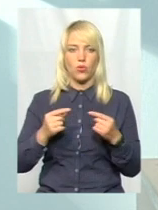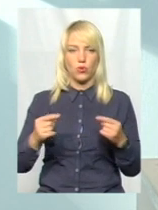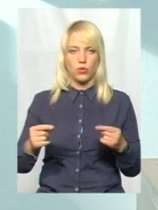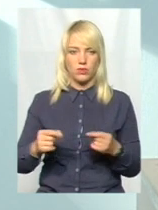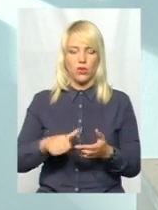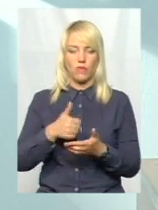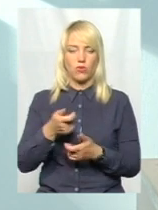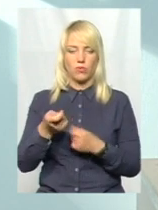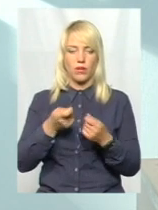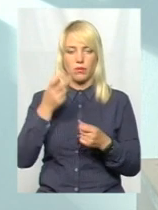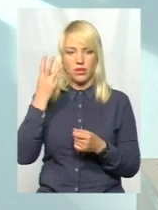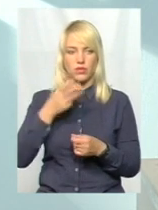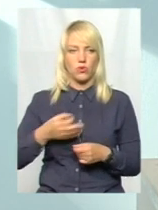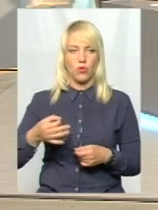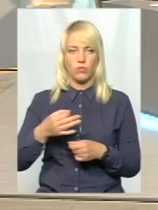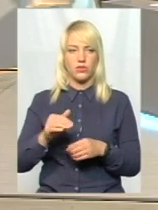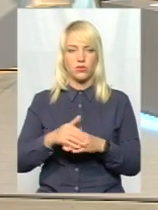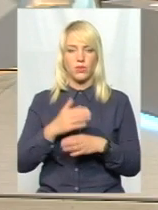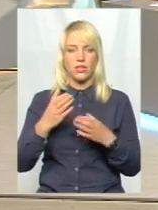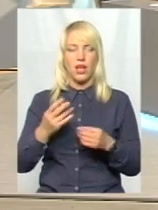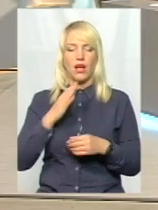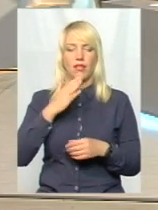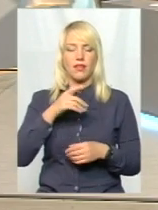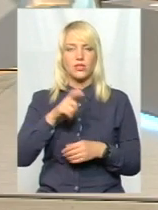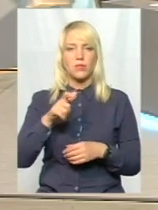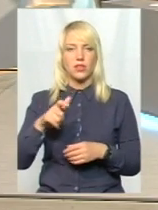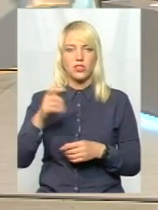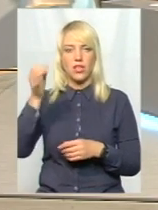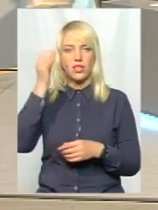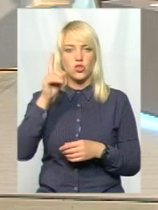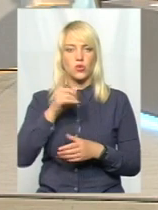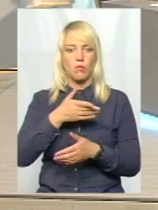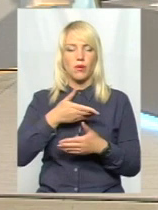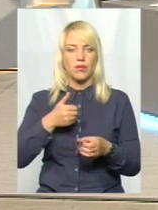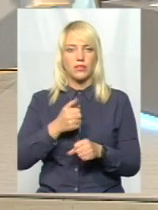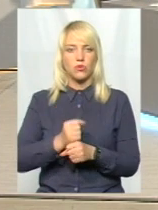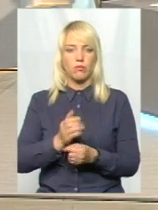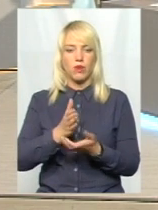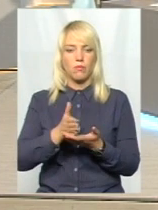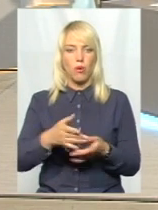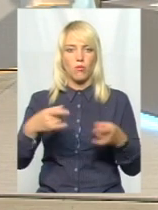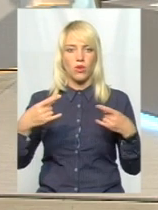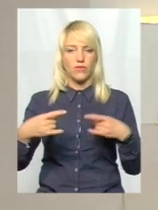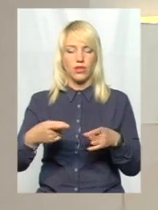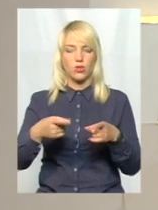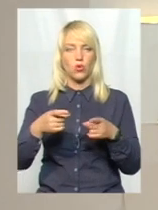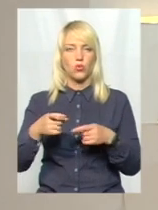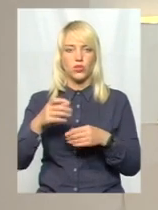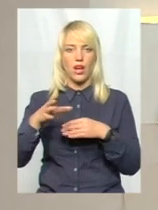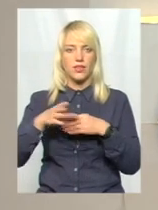Хмельницькій області. Доброго дня. Доброго дня. А нашим глядачам, я нагадую, що працюємо у прямому ефірі, тому долучайтеся до розмови або